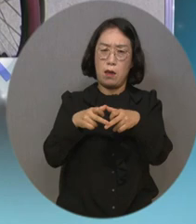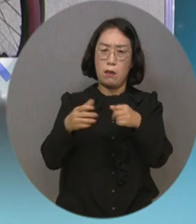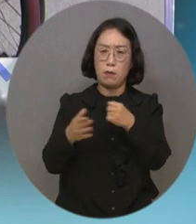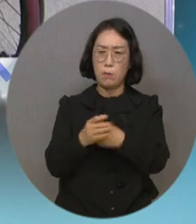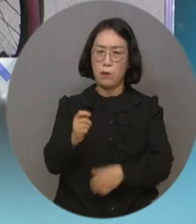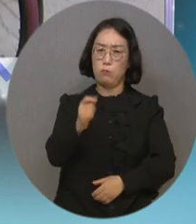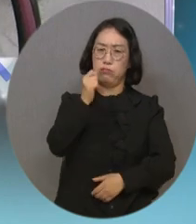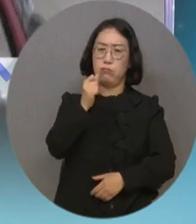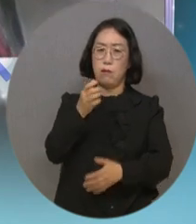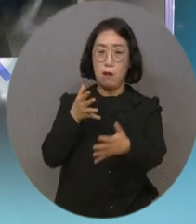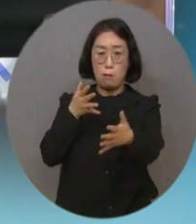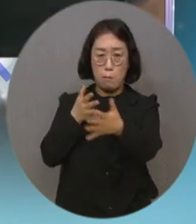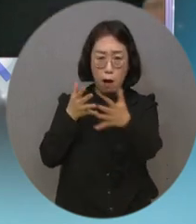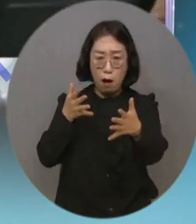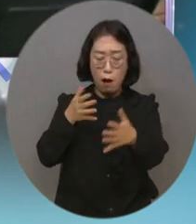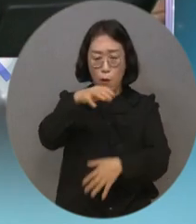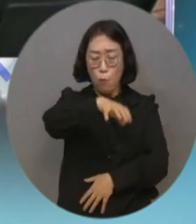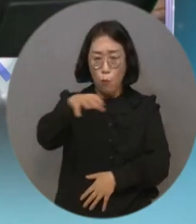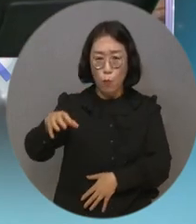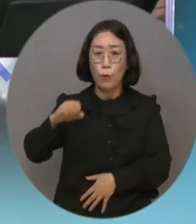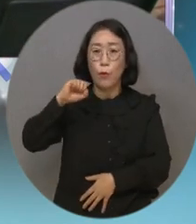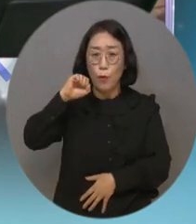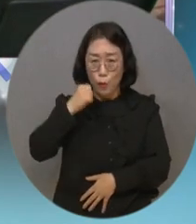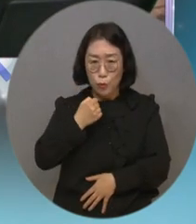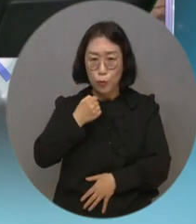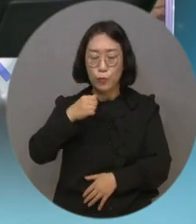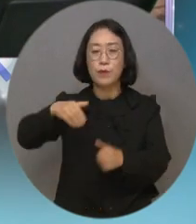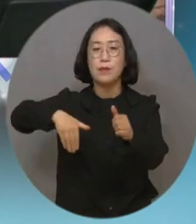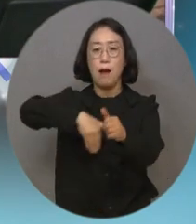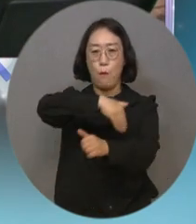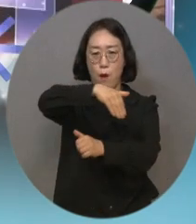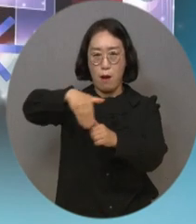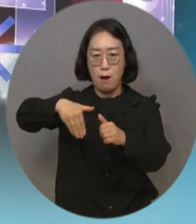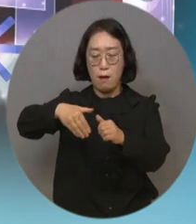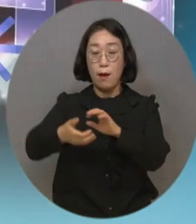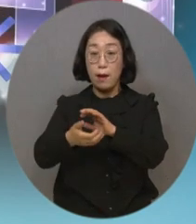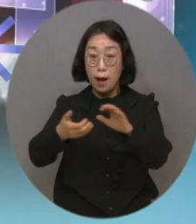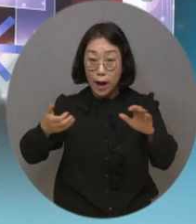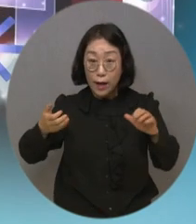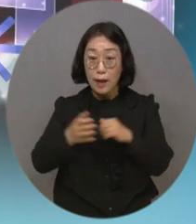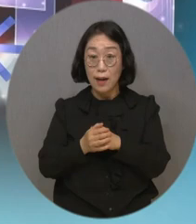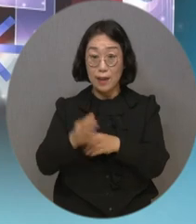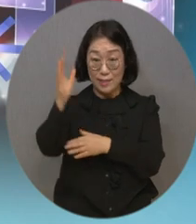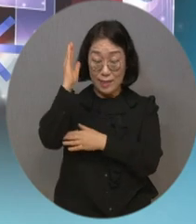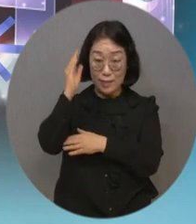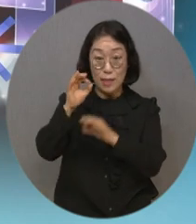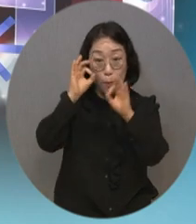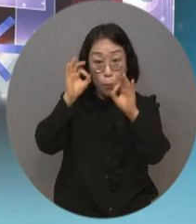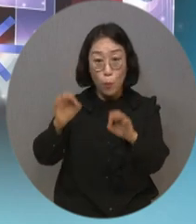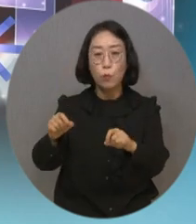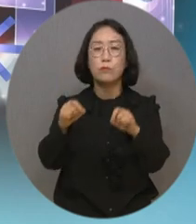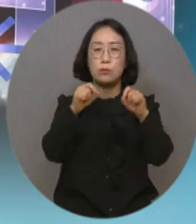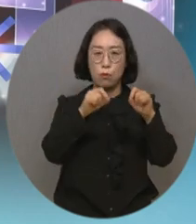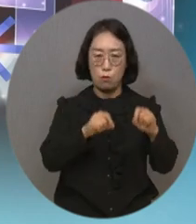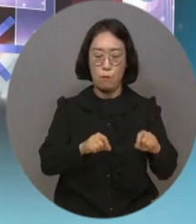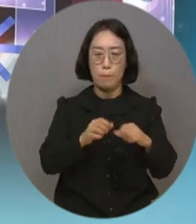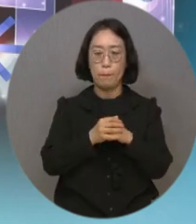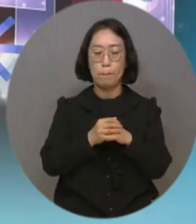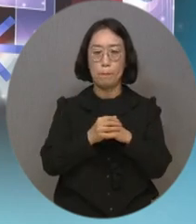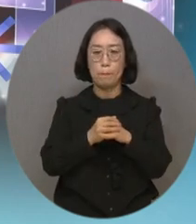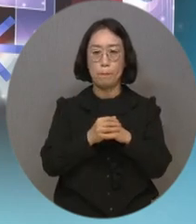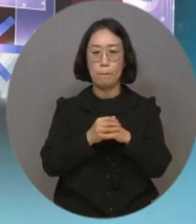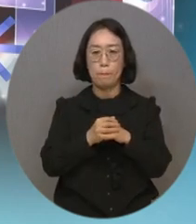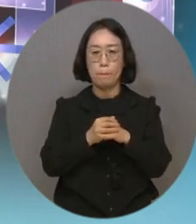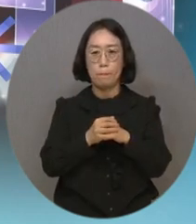이유로 일을 할 수 있는 곳이 한정적인 것이 현실인데요. 앞서 한국장애인고용공단 조향연 이사장의 목소리에서